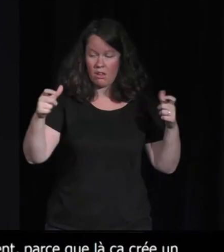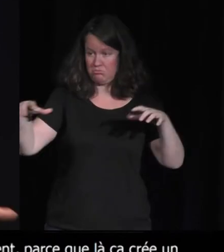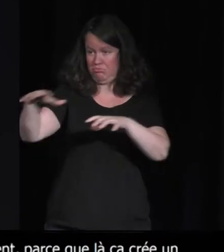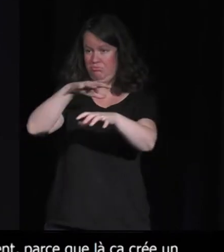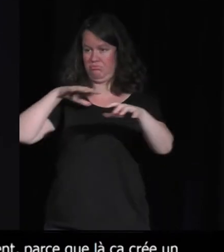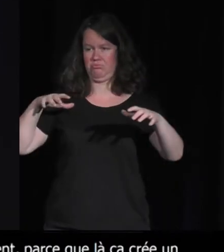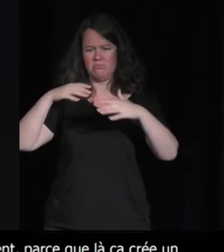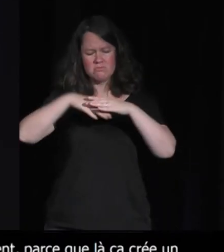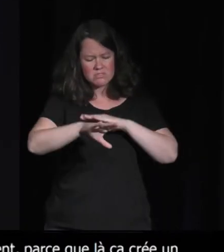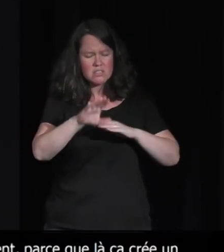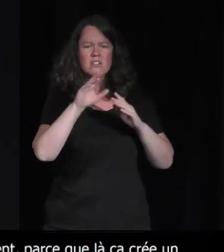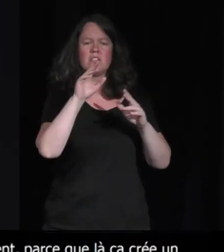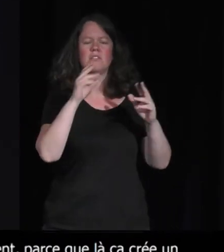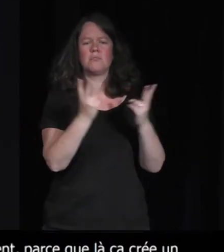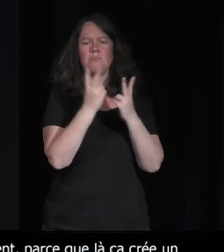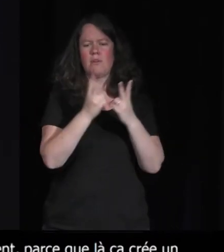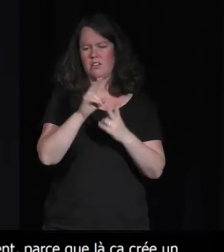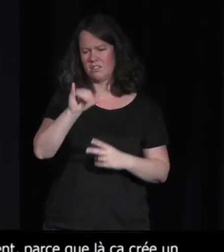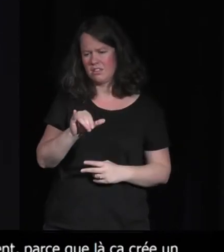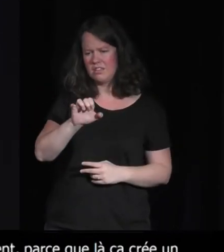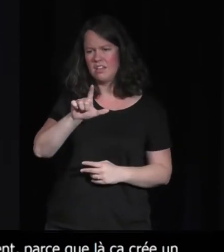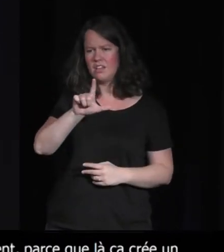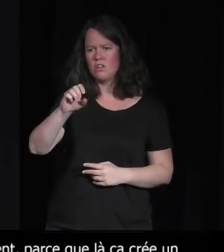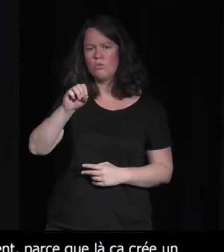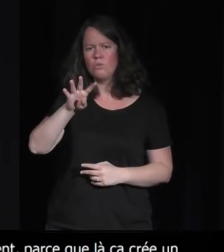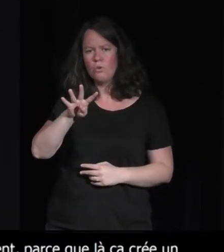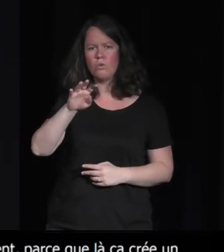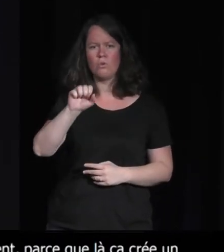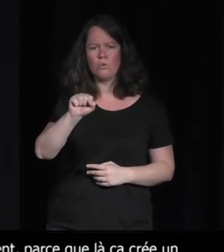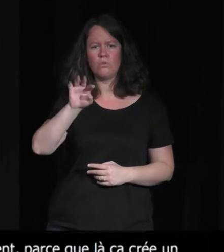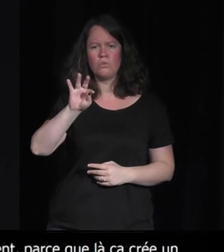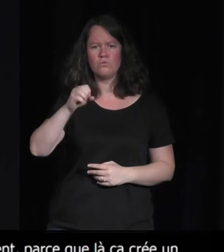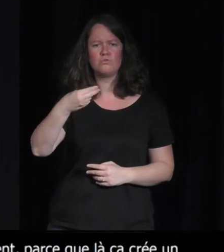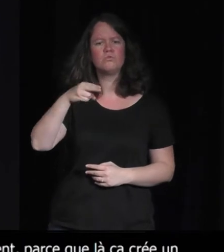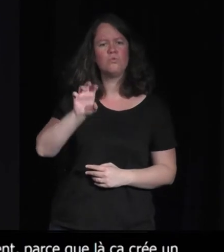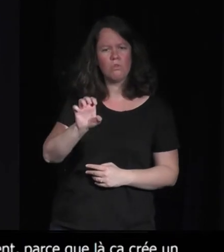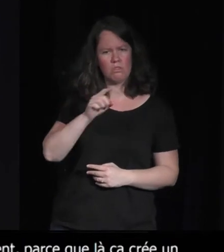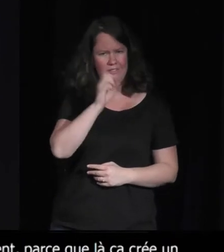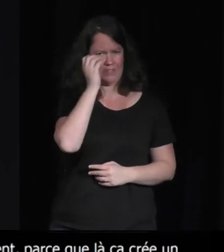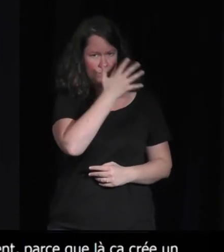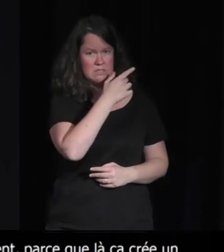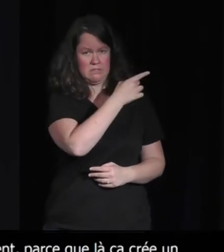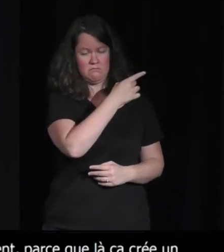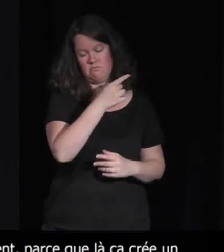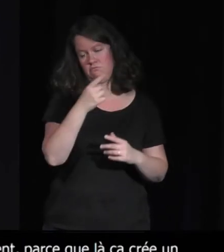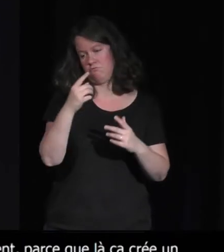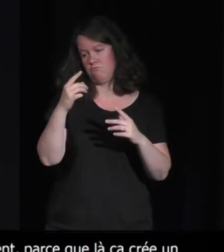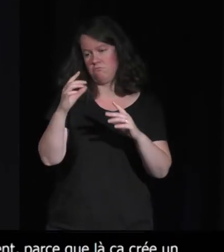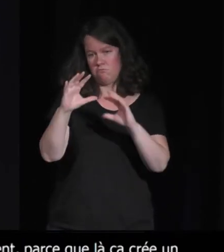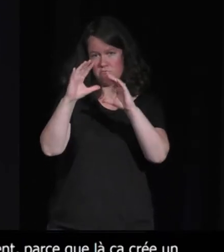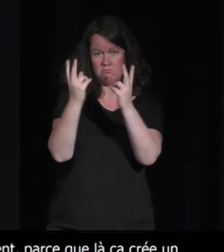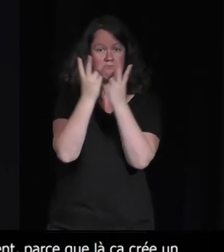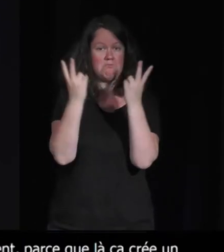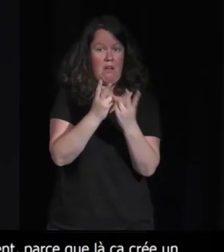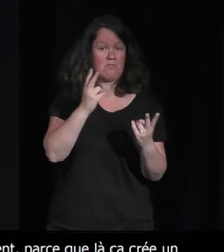qui peuplent ce parc naturel. Et il y a aussi les traces, les